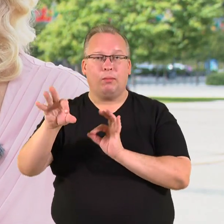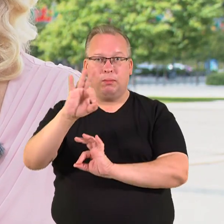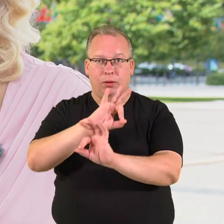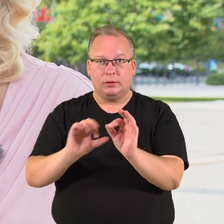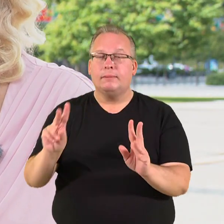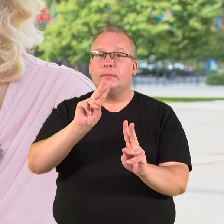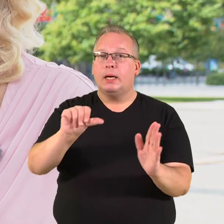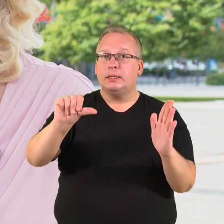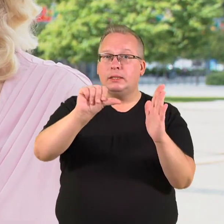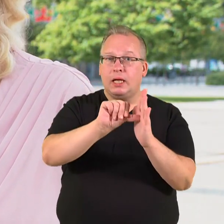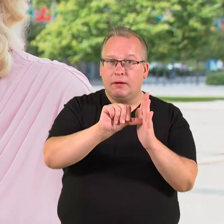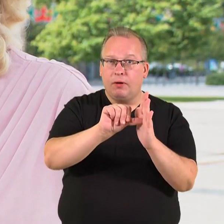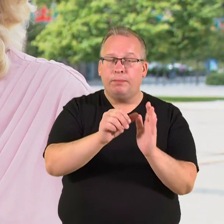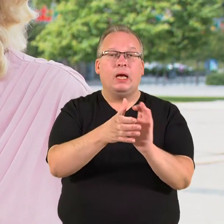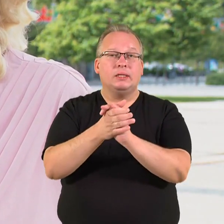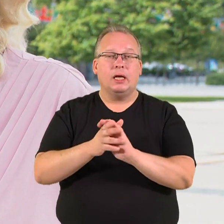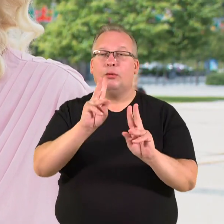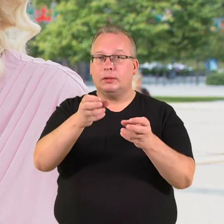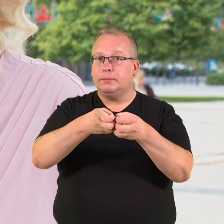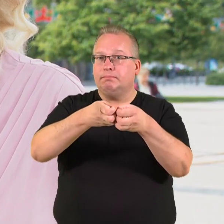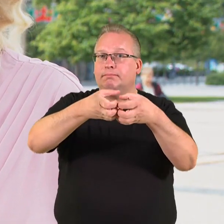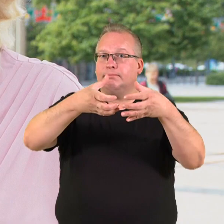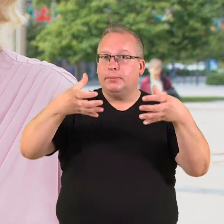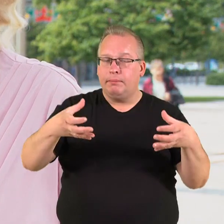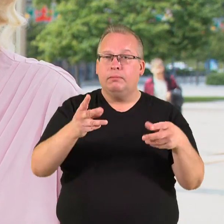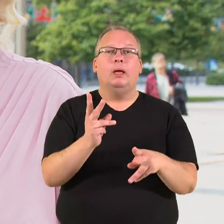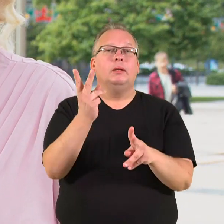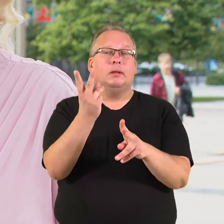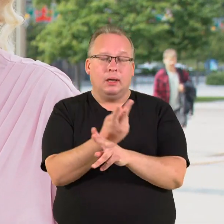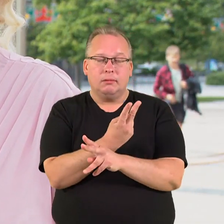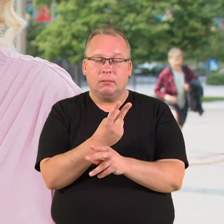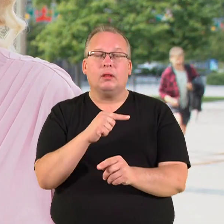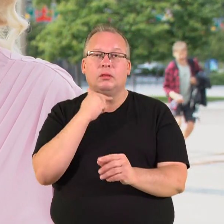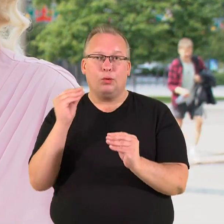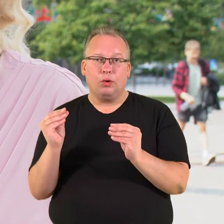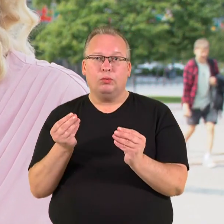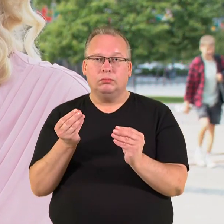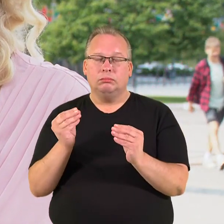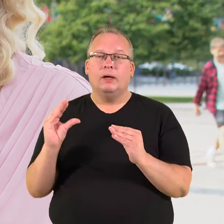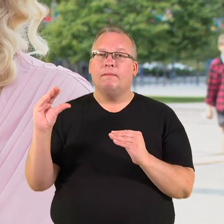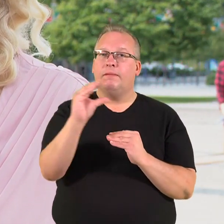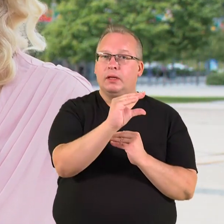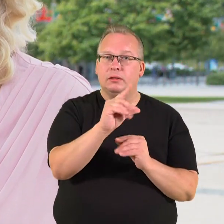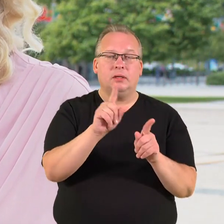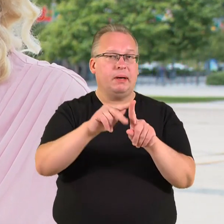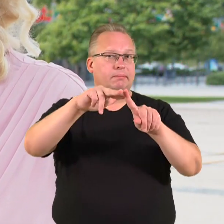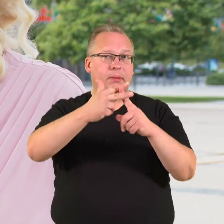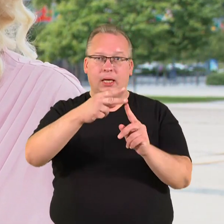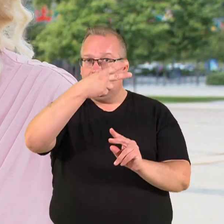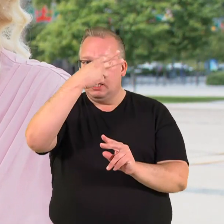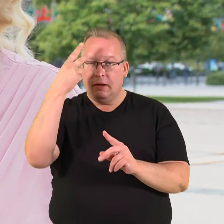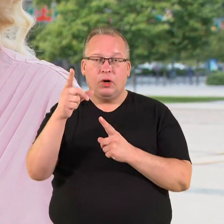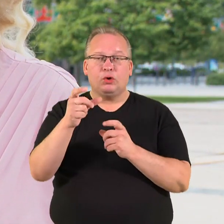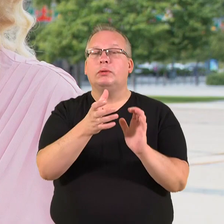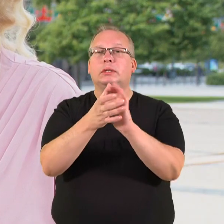pabrėžia, sąjungai, kuri yra sparčiai auganti, būtinas didesnis finansavimas. Taip pat esą svarbu nenutraukti Lietuvos